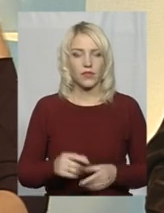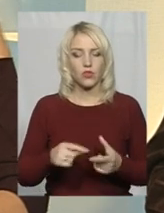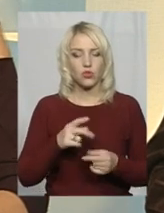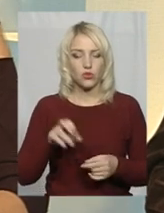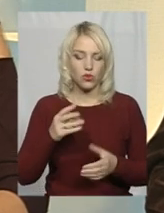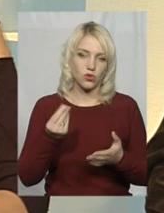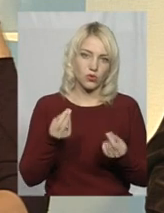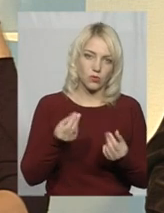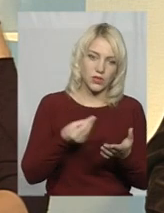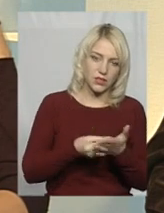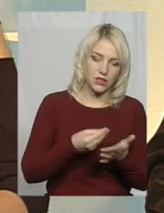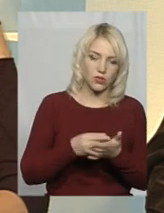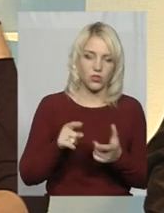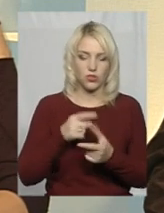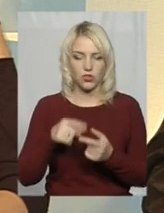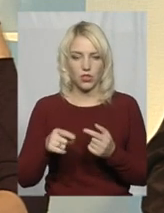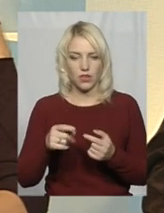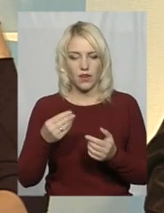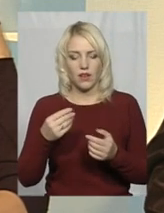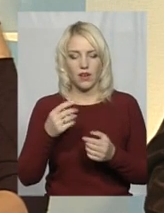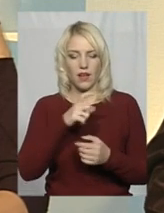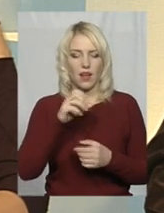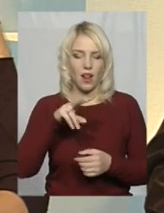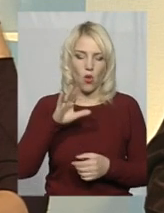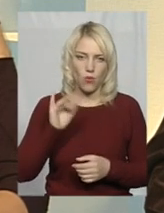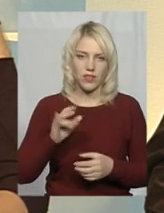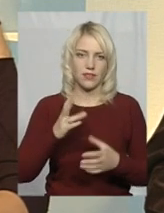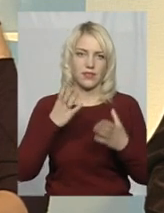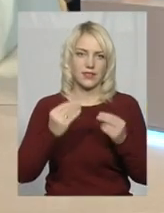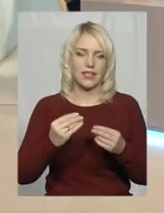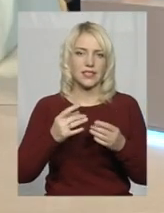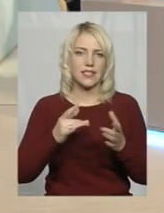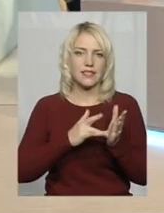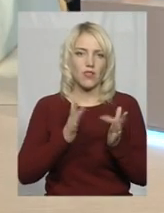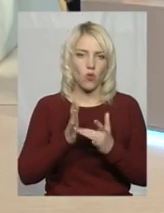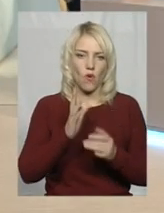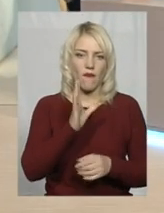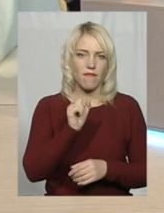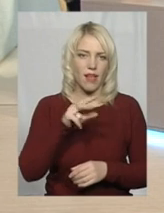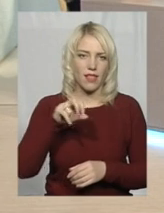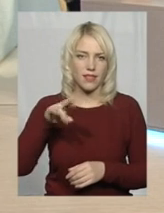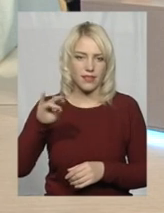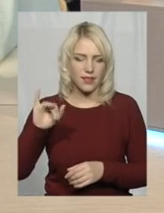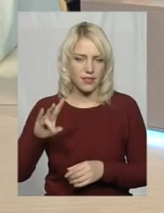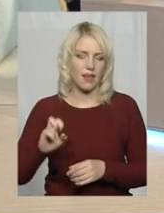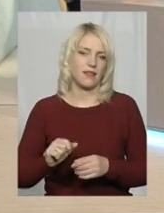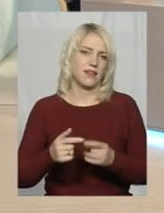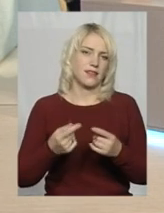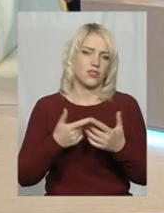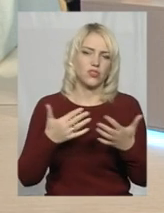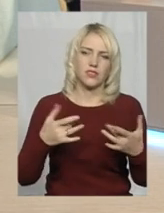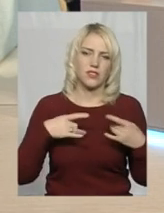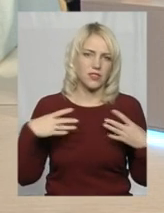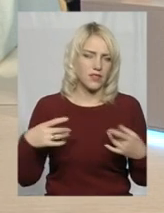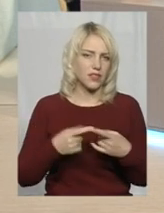Хіловіна, чи то Дня Святого Валентина, чи то інших свят. Знаєте,